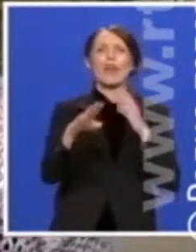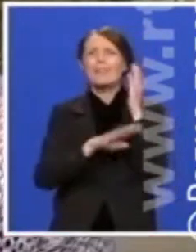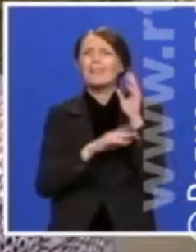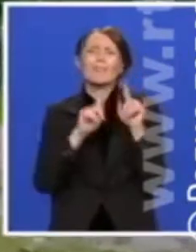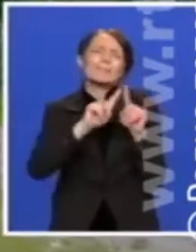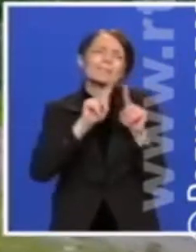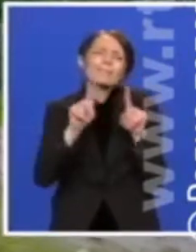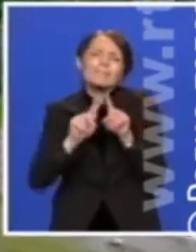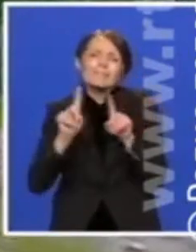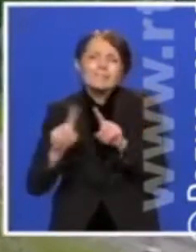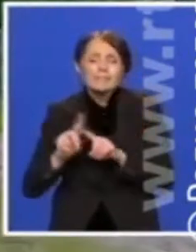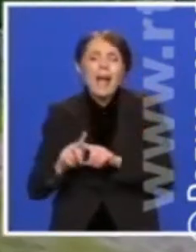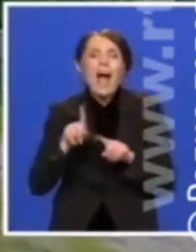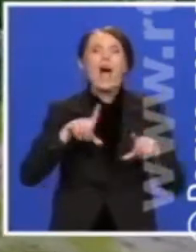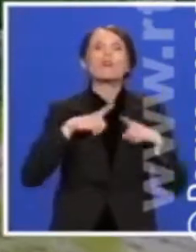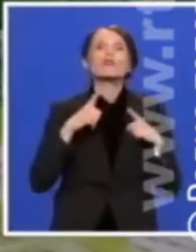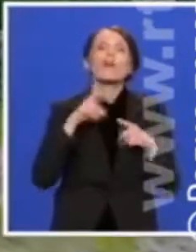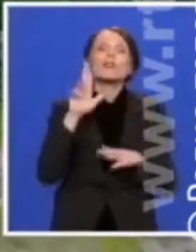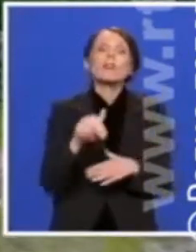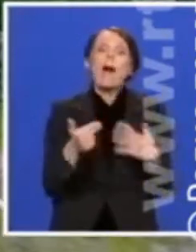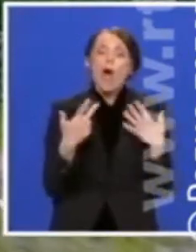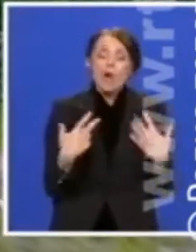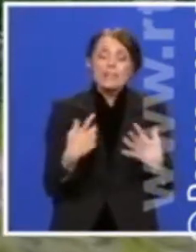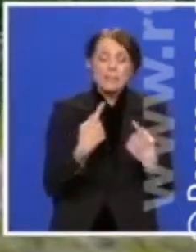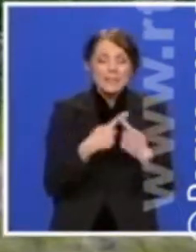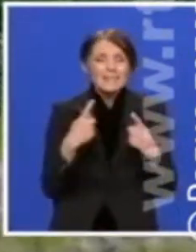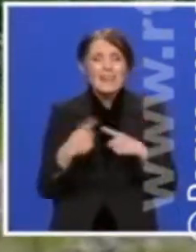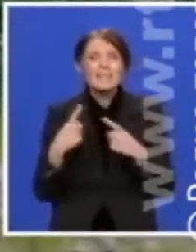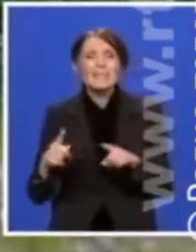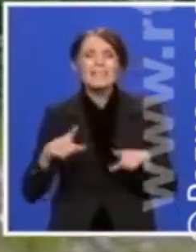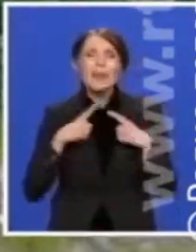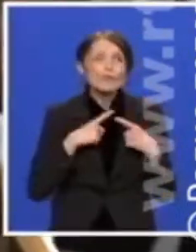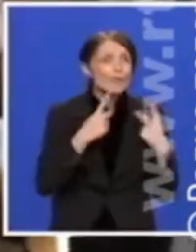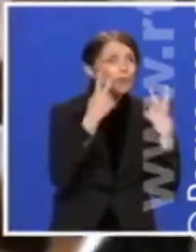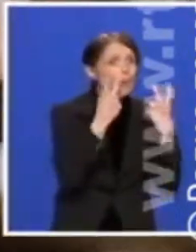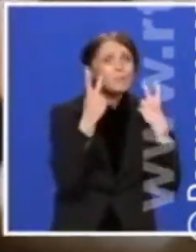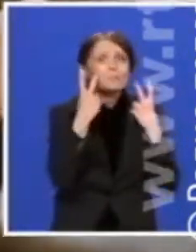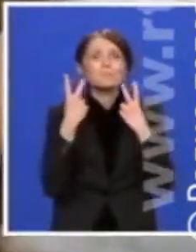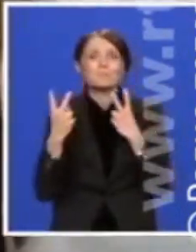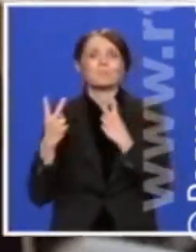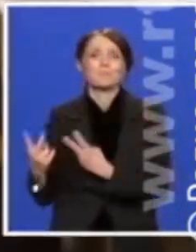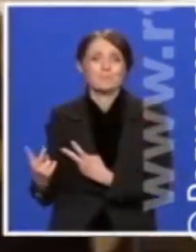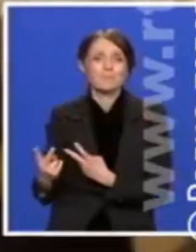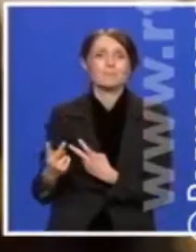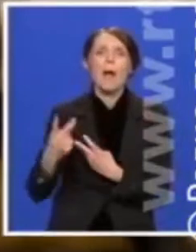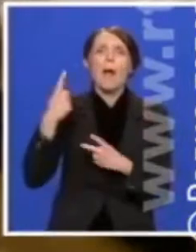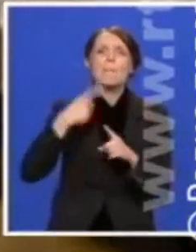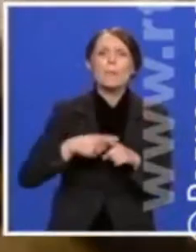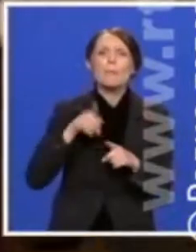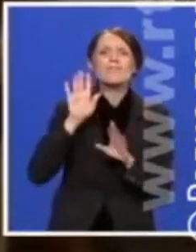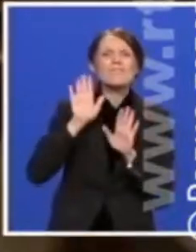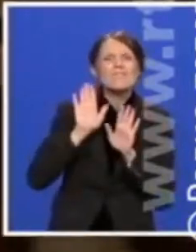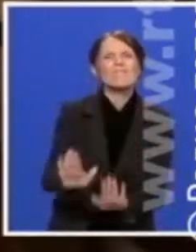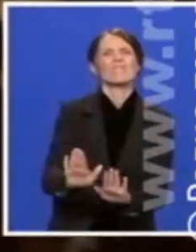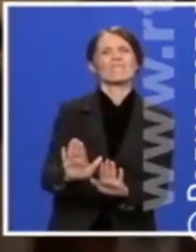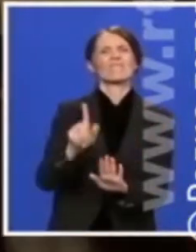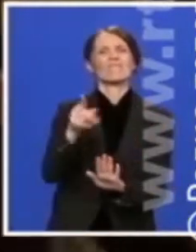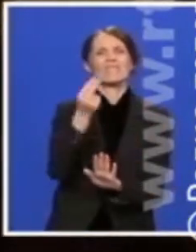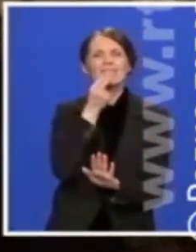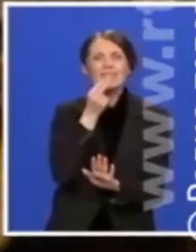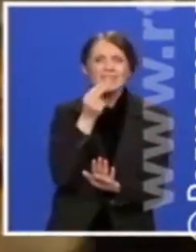sveta, a od životinja 80 vrsta koje možete da vidite. Autentičnim jelima, pripremljenim na